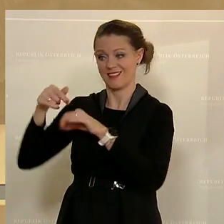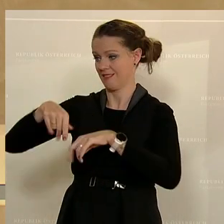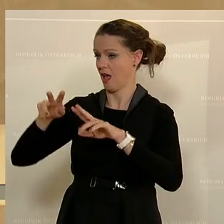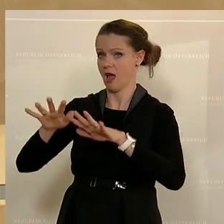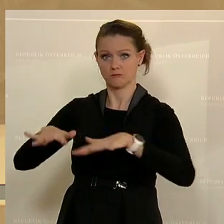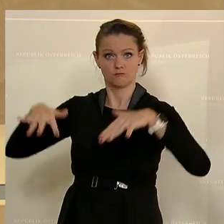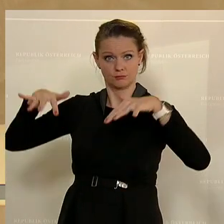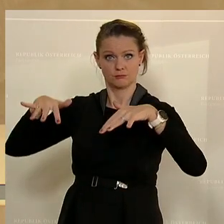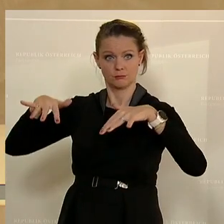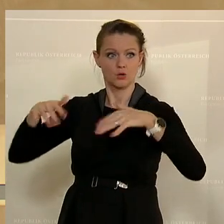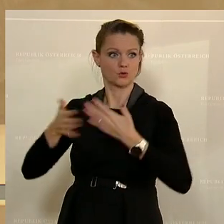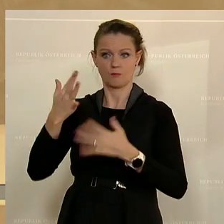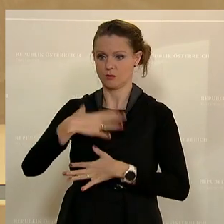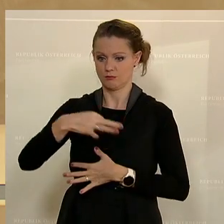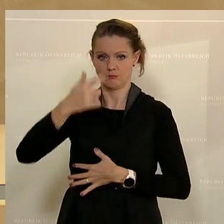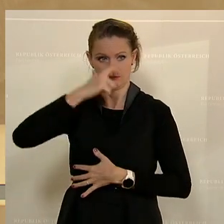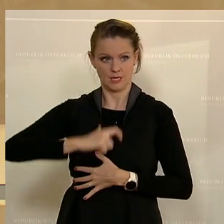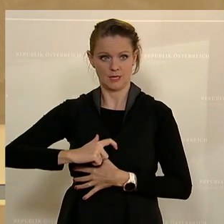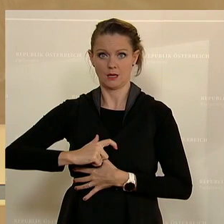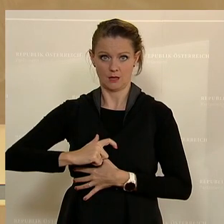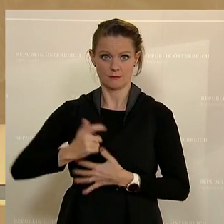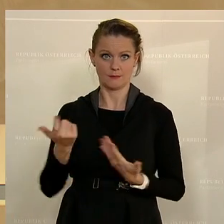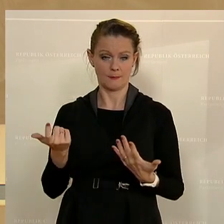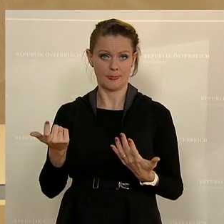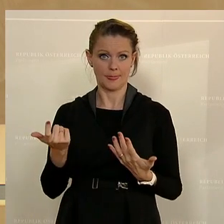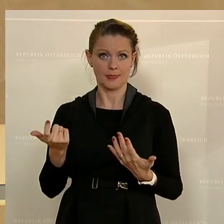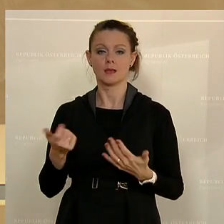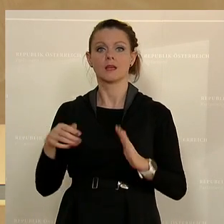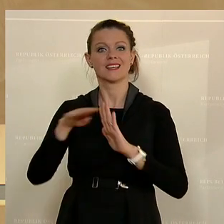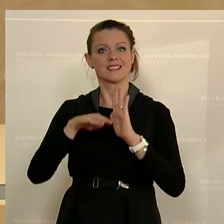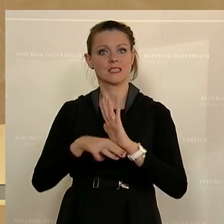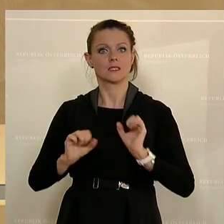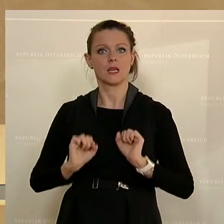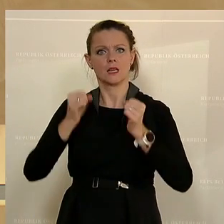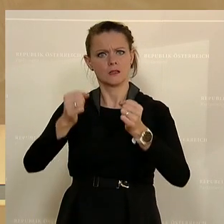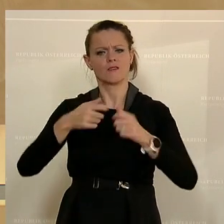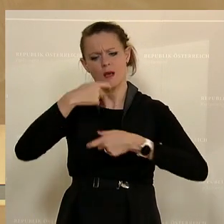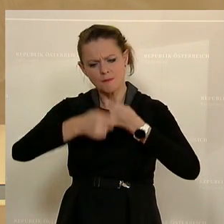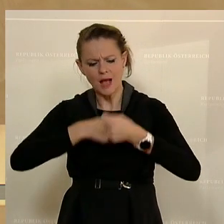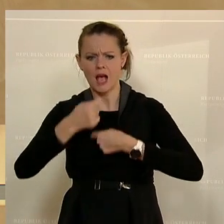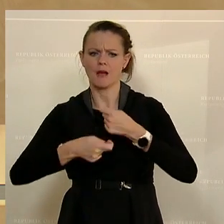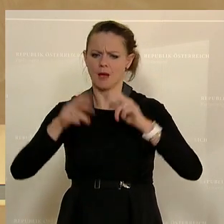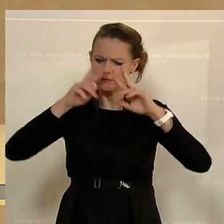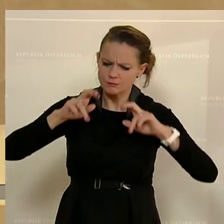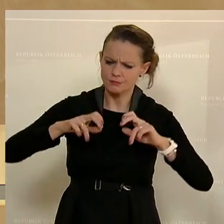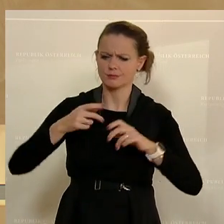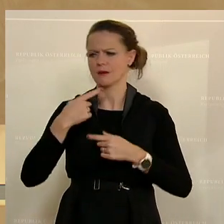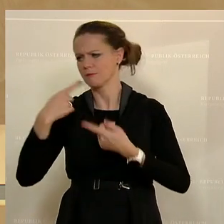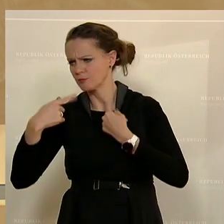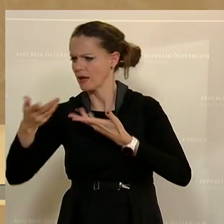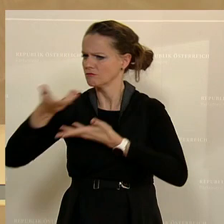Eine davon bin ich und die die Gesetzesinitiativen ausarbeiten, bearbeiten, besprechen,